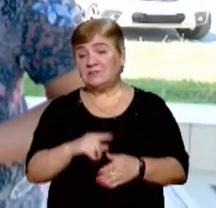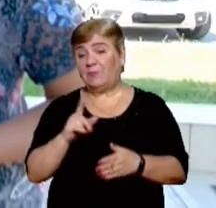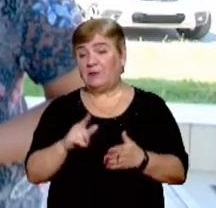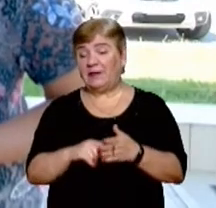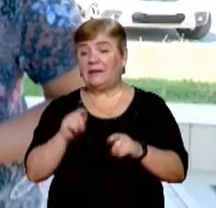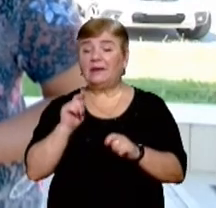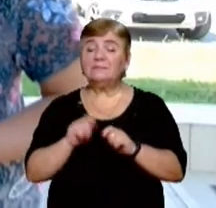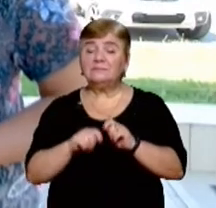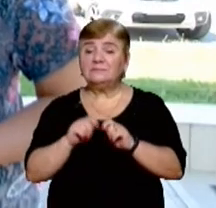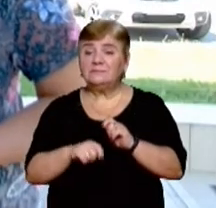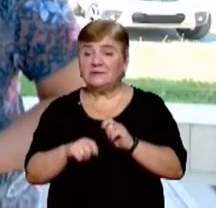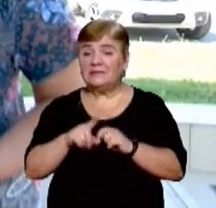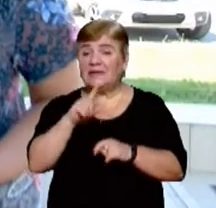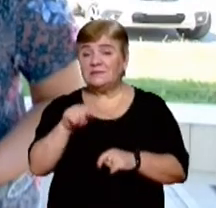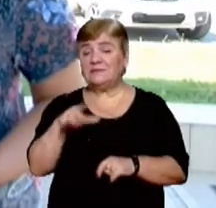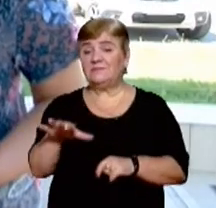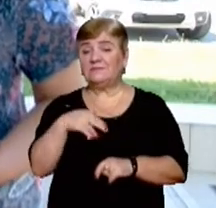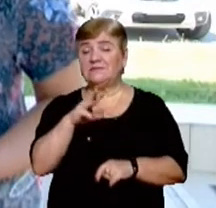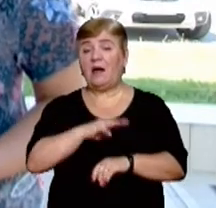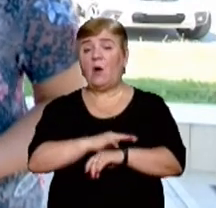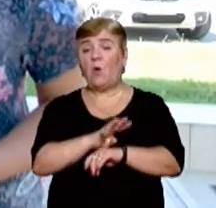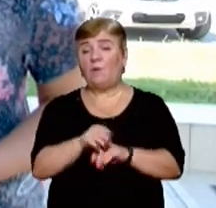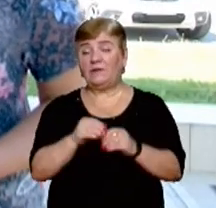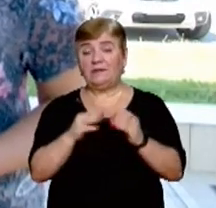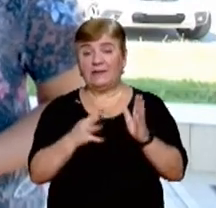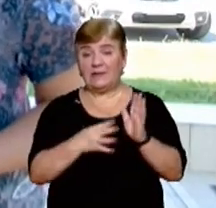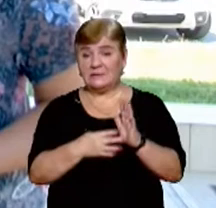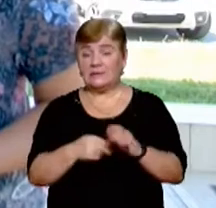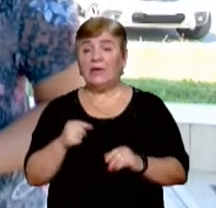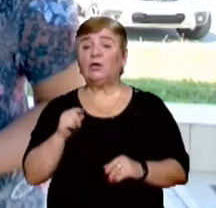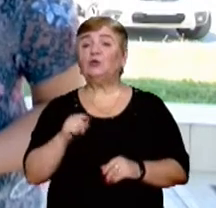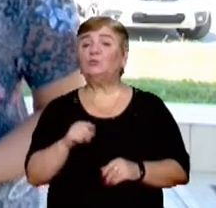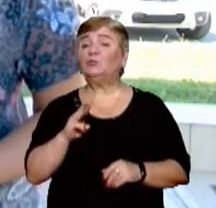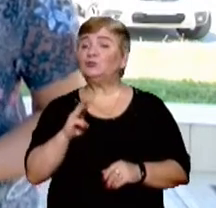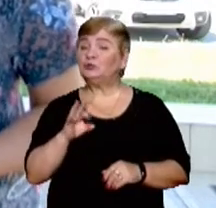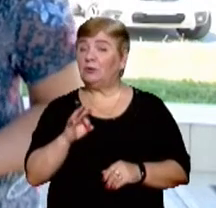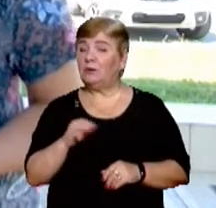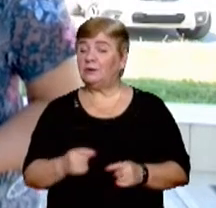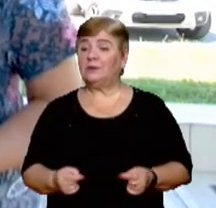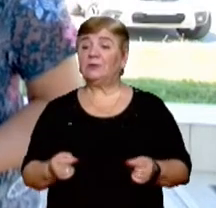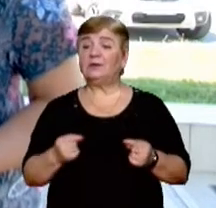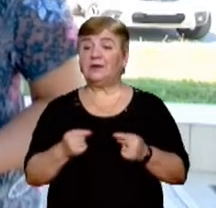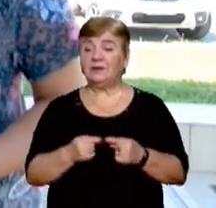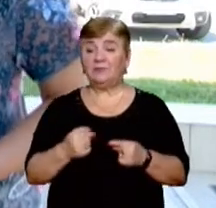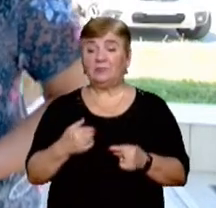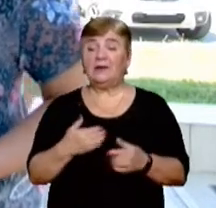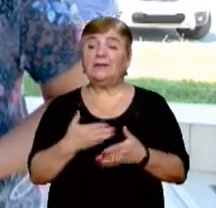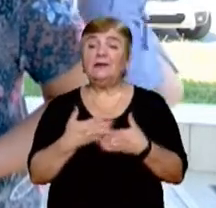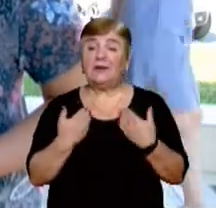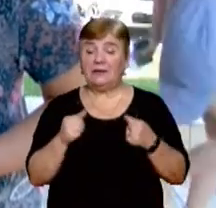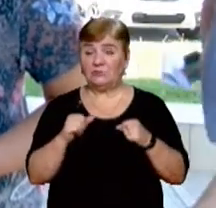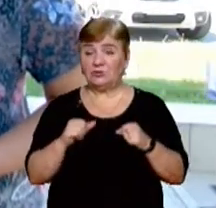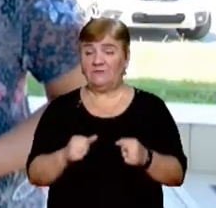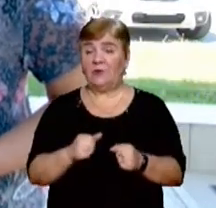тестів всіх працівників на COVID-19, тому що конкретно ми не маємо можливість